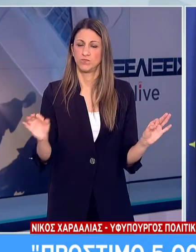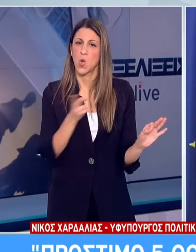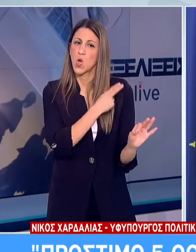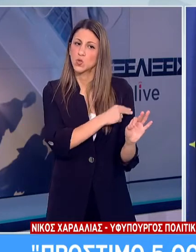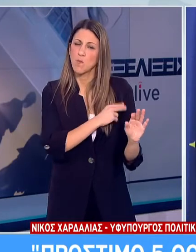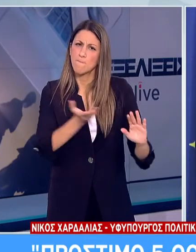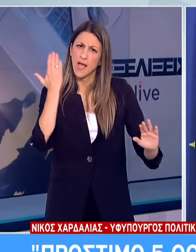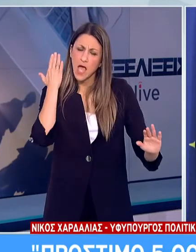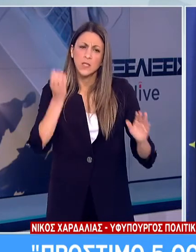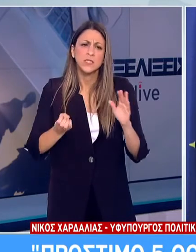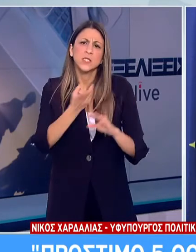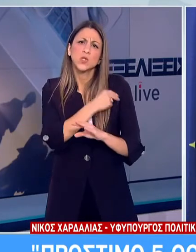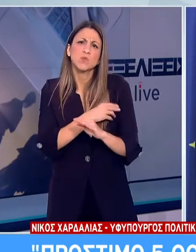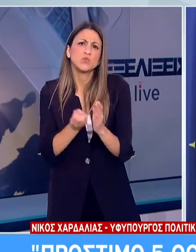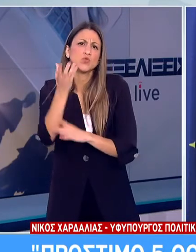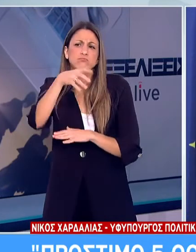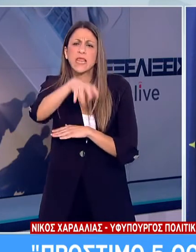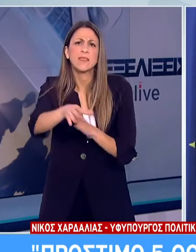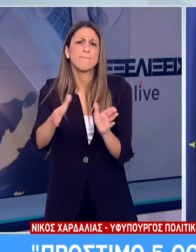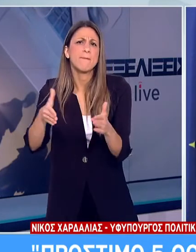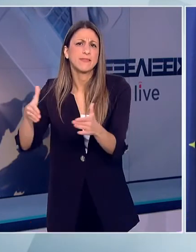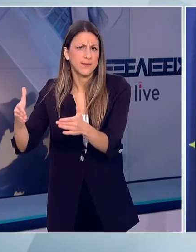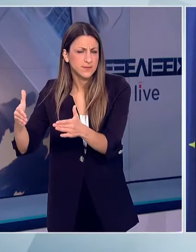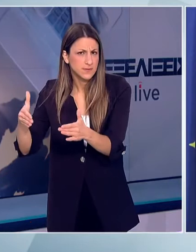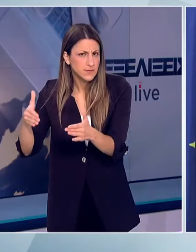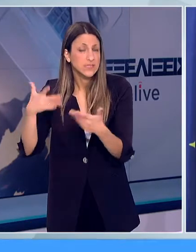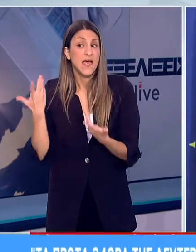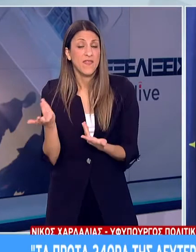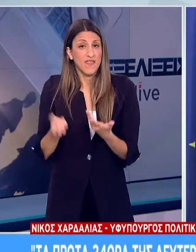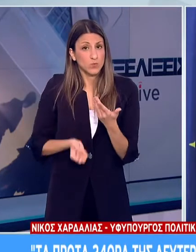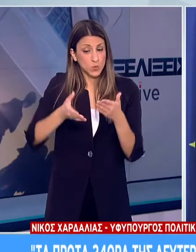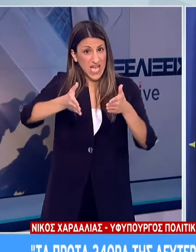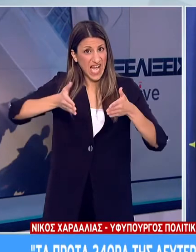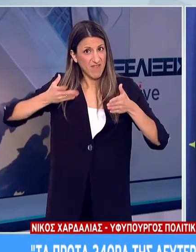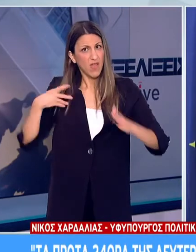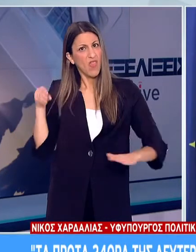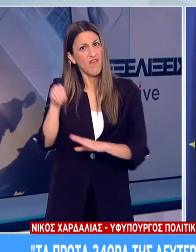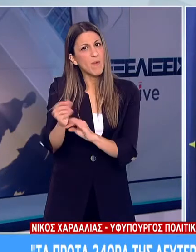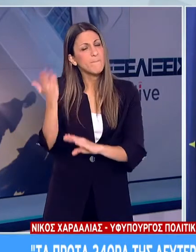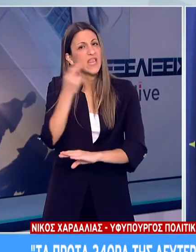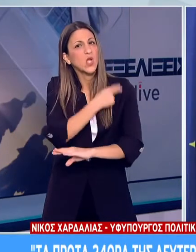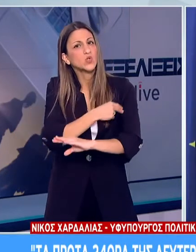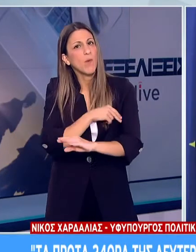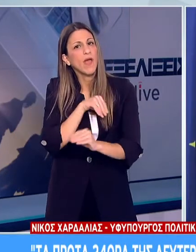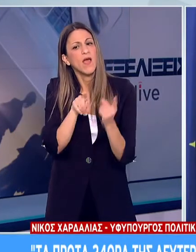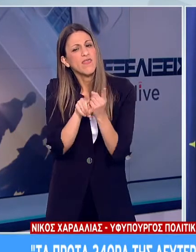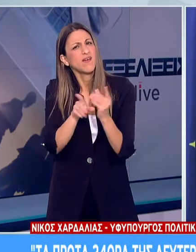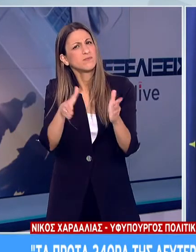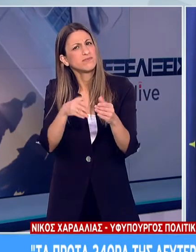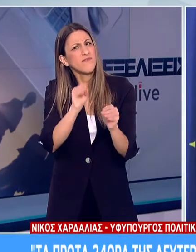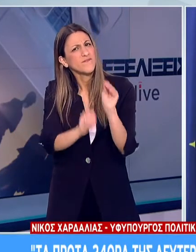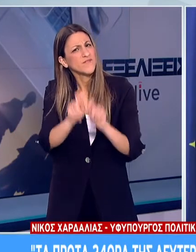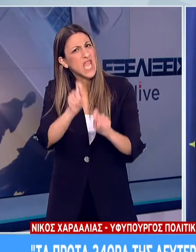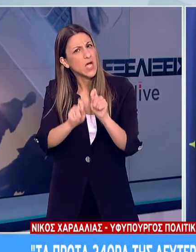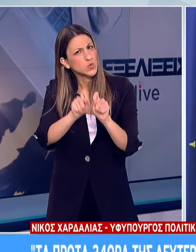Ο σχεδιασμός θα περιλαμβάνει την άμενη συνσωμάτωσή τους στο ήδη υπάρχουν σύστημα παροχής φροντίδας και αξιοποίησης κλινών μεθ.